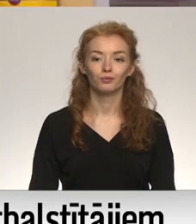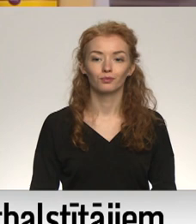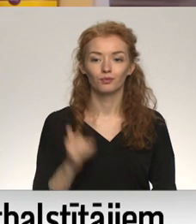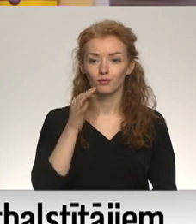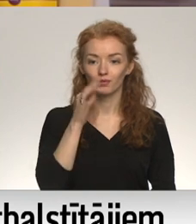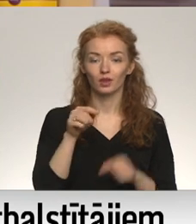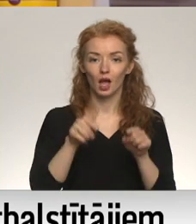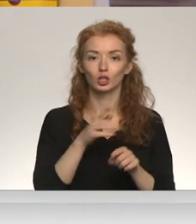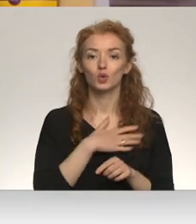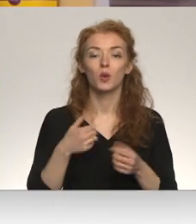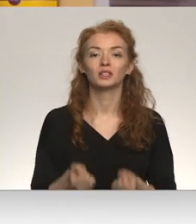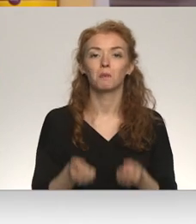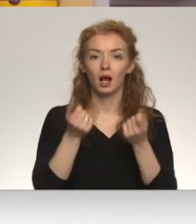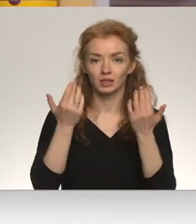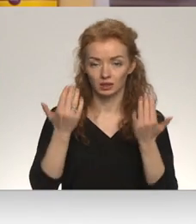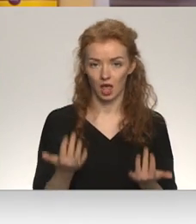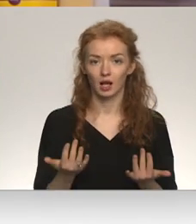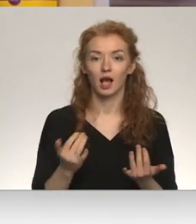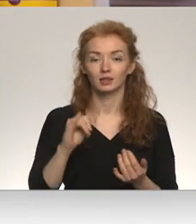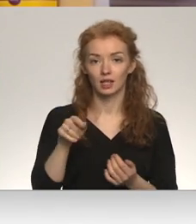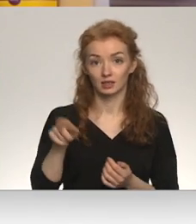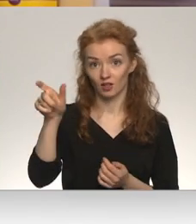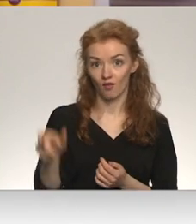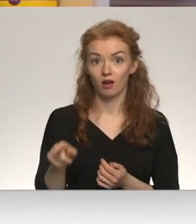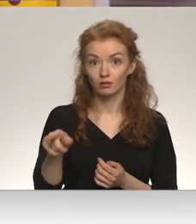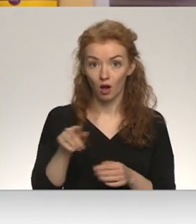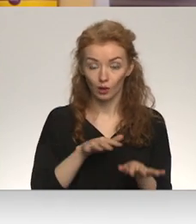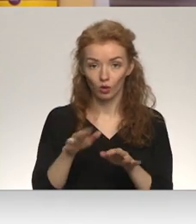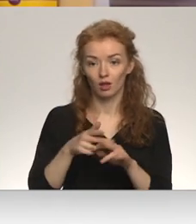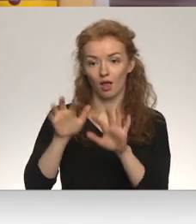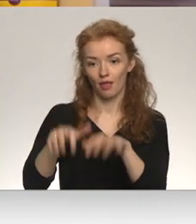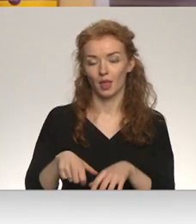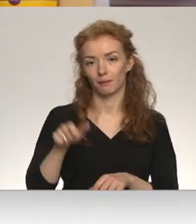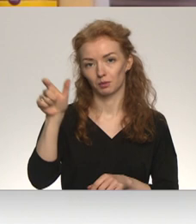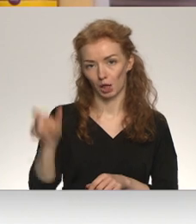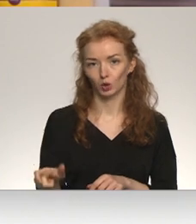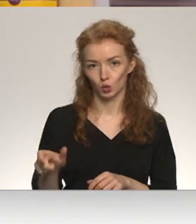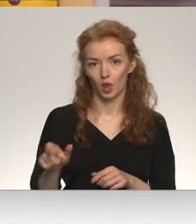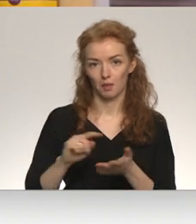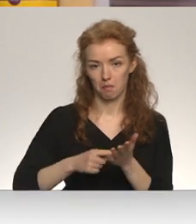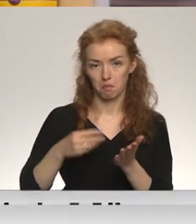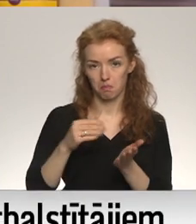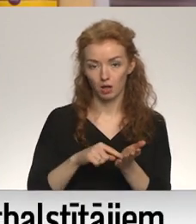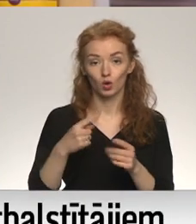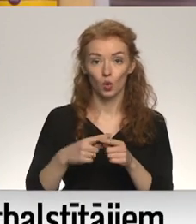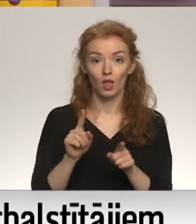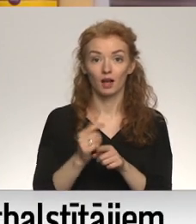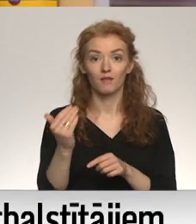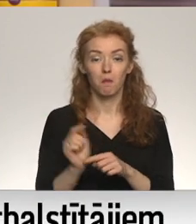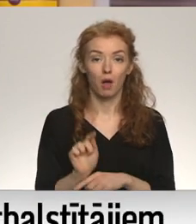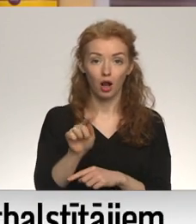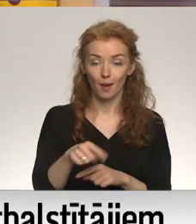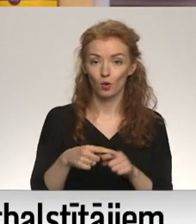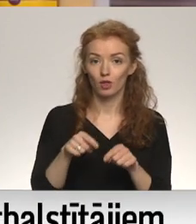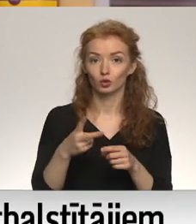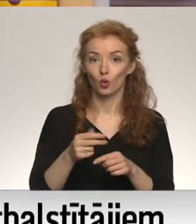smagas tiesiskās sekas, kas iestājas personai, kurai pilsonība tika atņemta. Šajā gadījumā arī viņas pārkāpumam un tam,